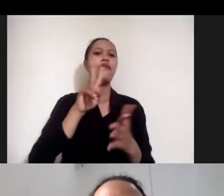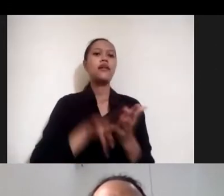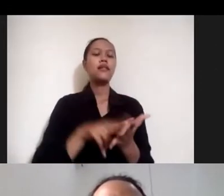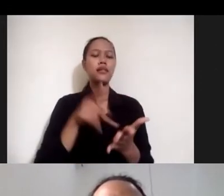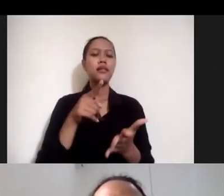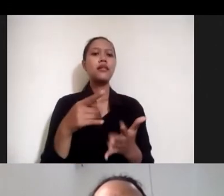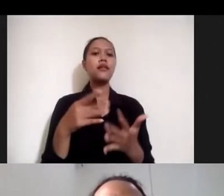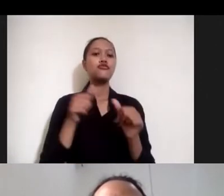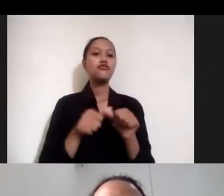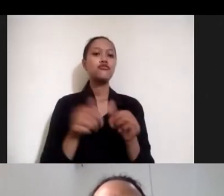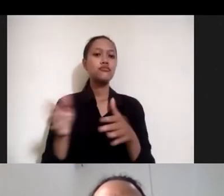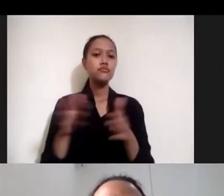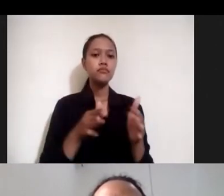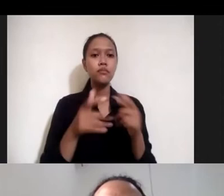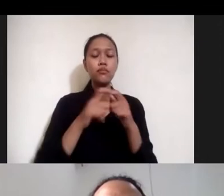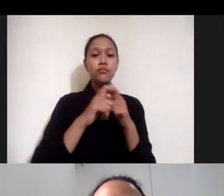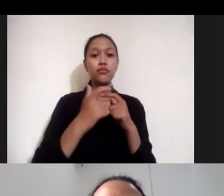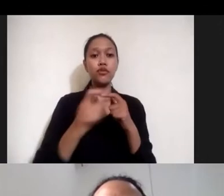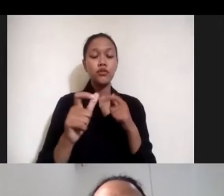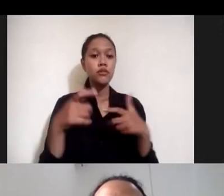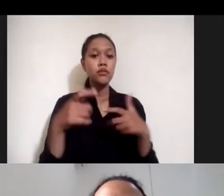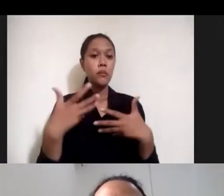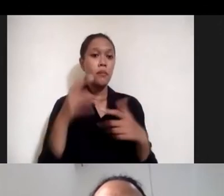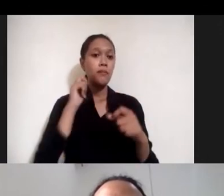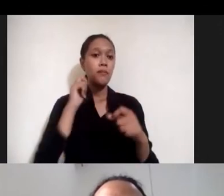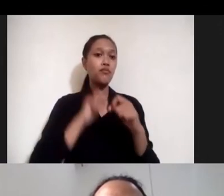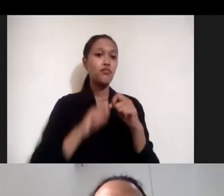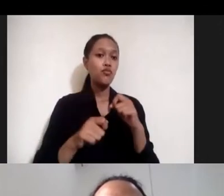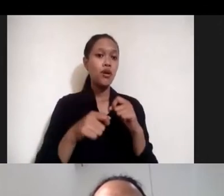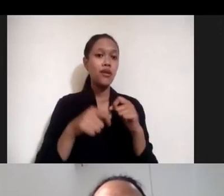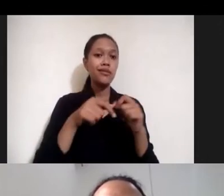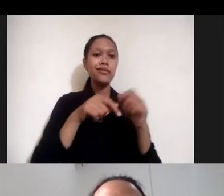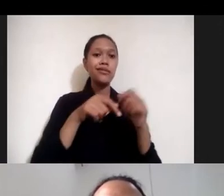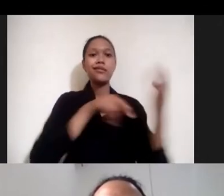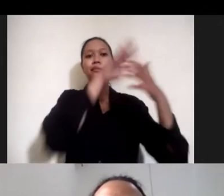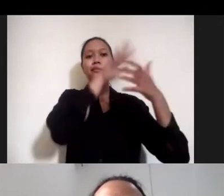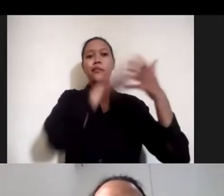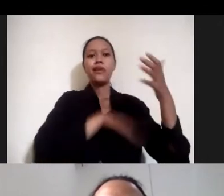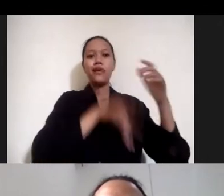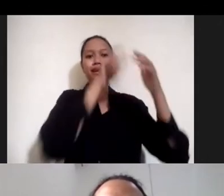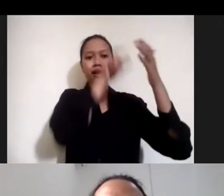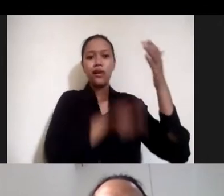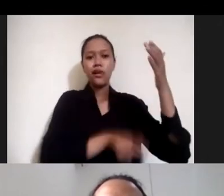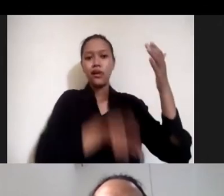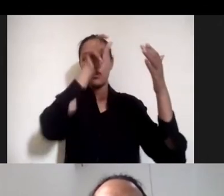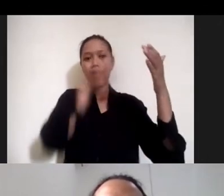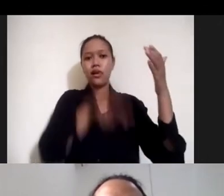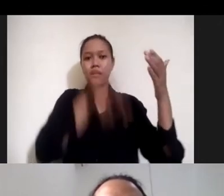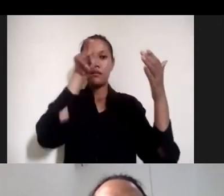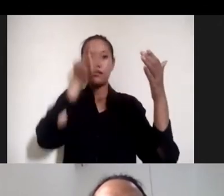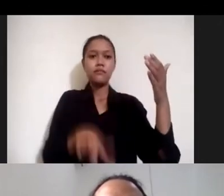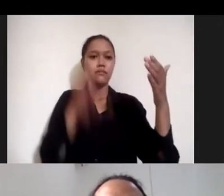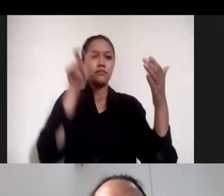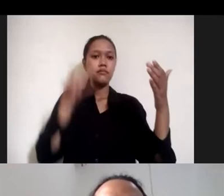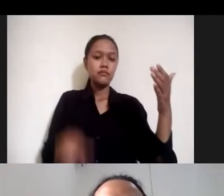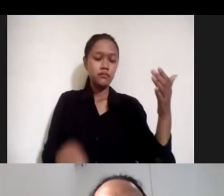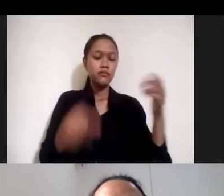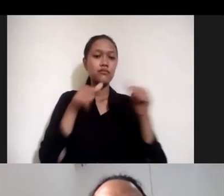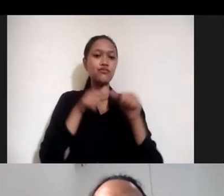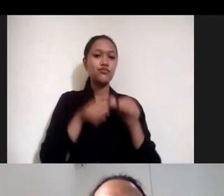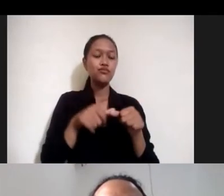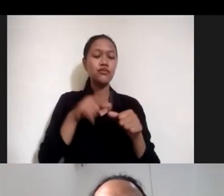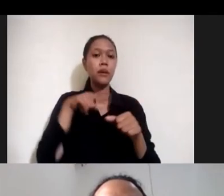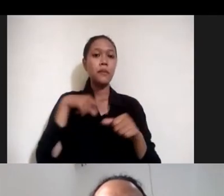prosesnya juga kita kemudian bikin pivot table caranya seperti apa kemudian sampai kita mendapatkan